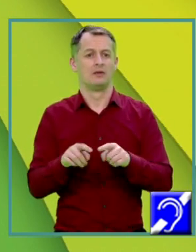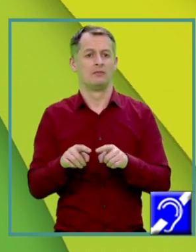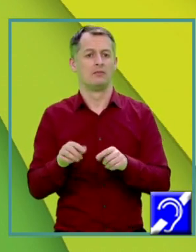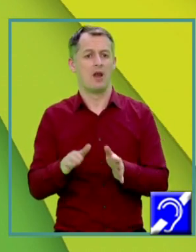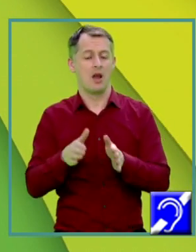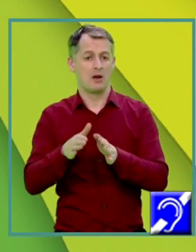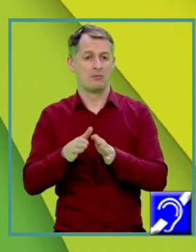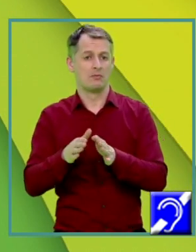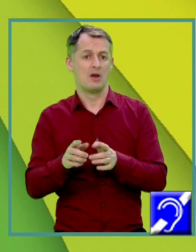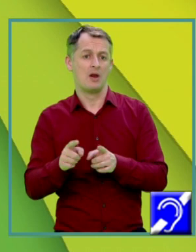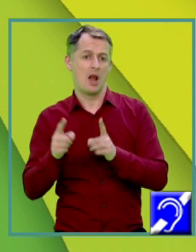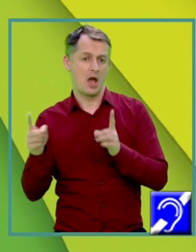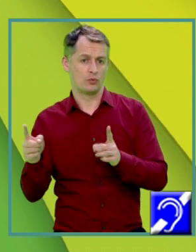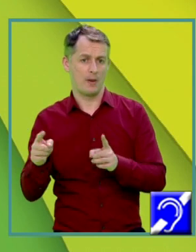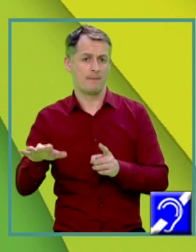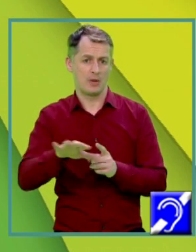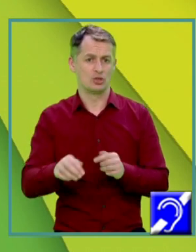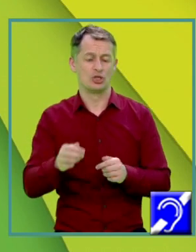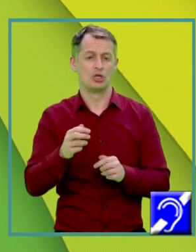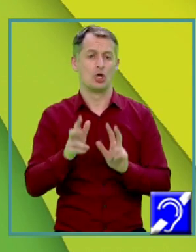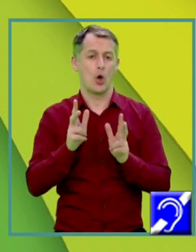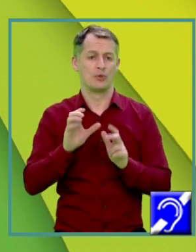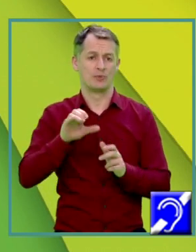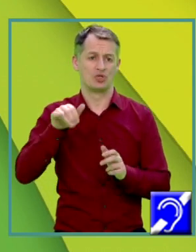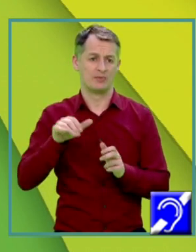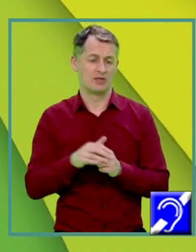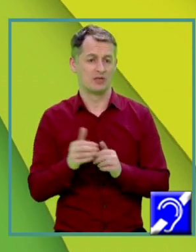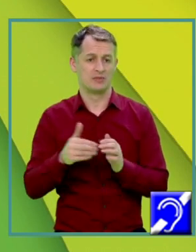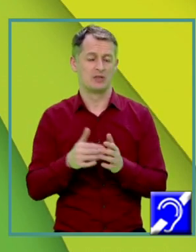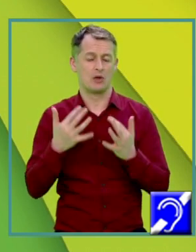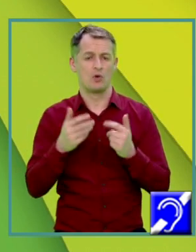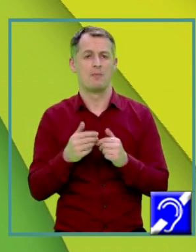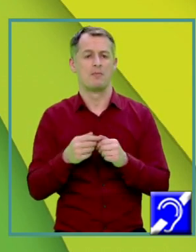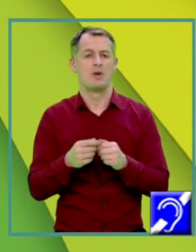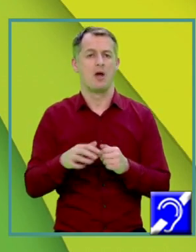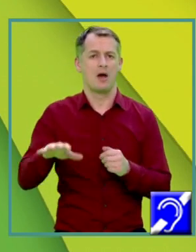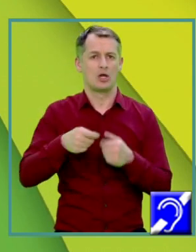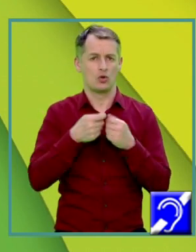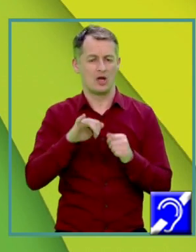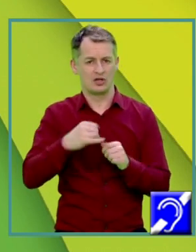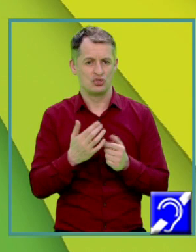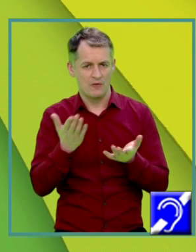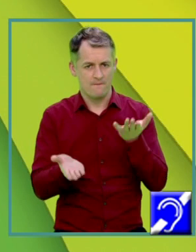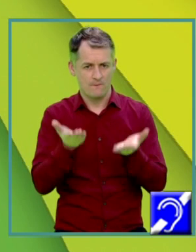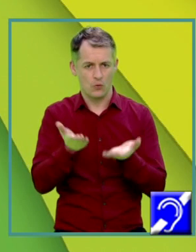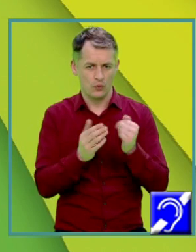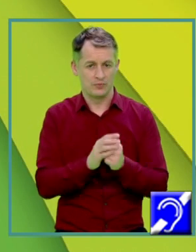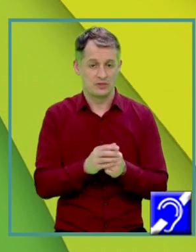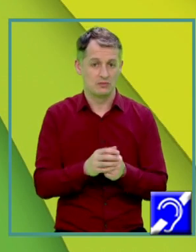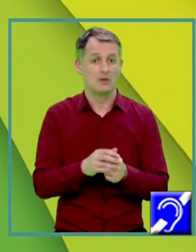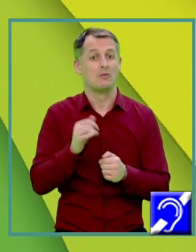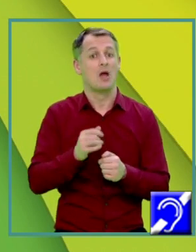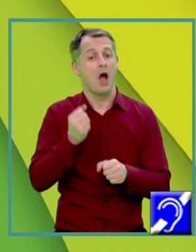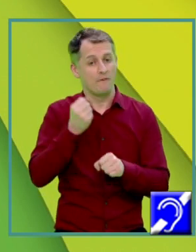Cerințele sunt similare Să calculăm area totală și volumul Secțiunea diagonală am